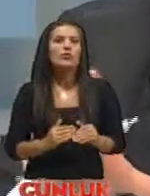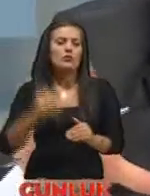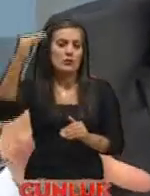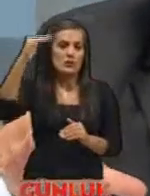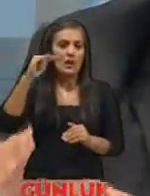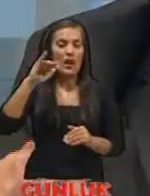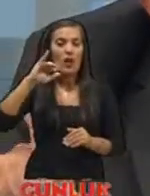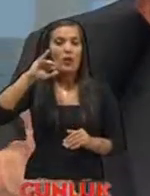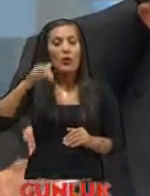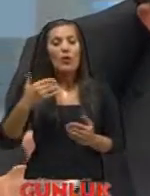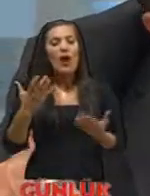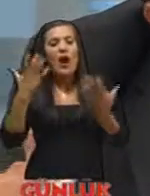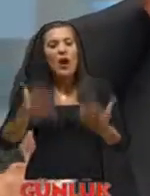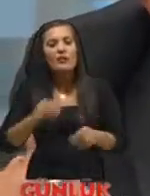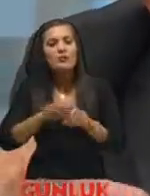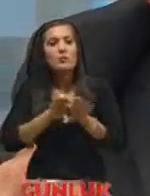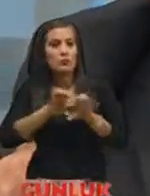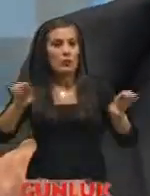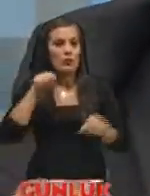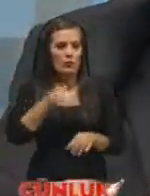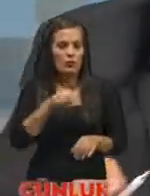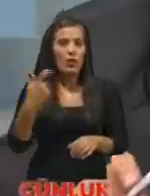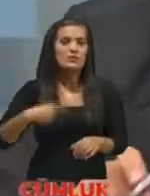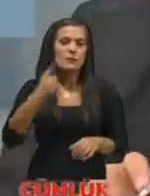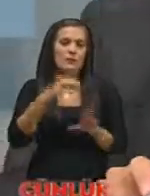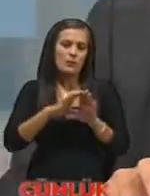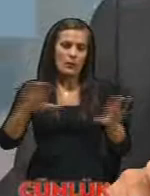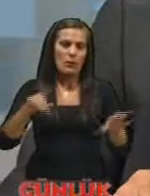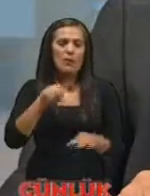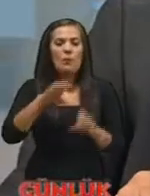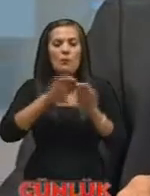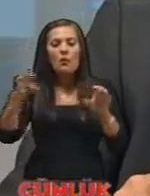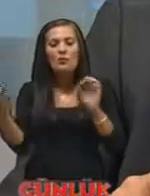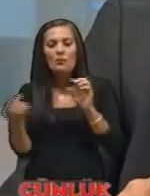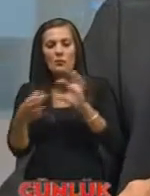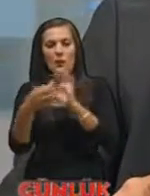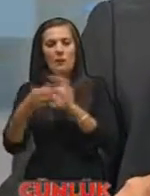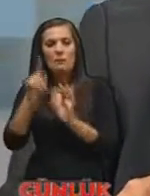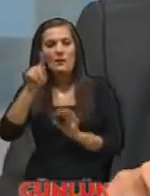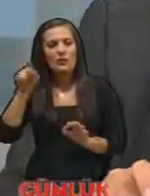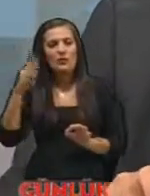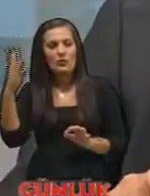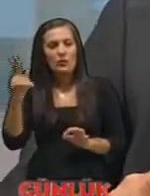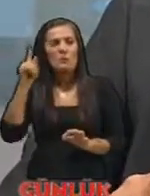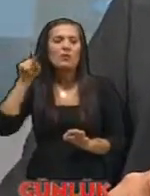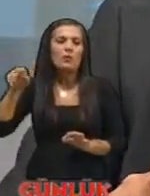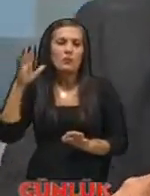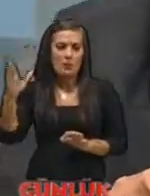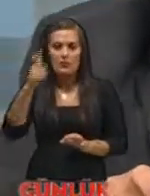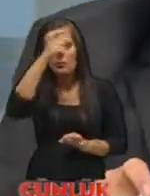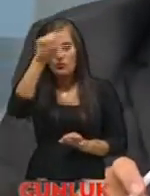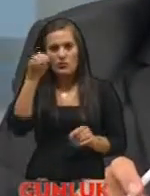yoğun poliyetilen borudur. Çok önemli özel bir borudur. Daktil borularla 1.4 1.5 de